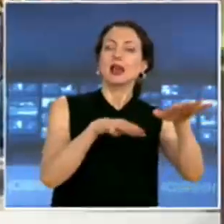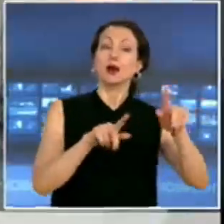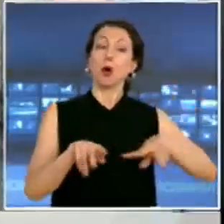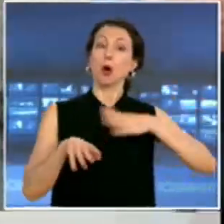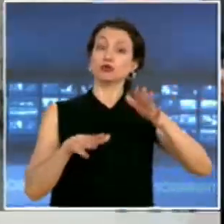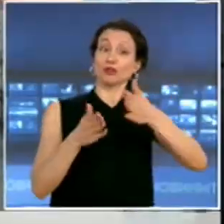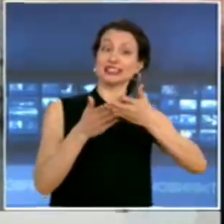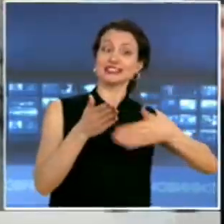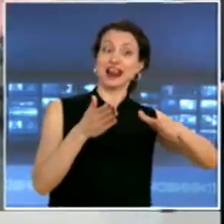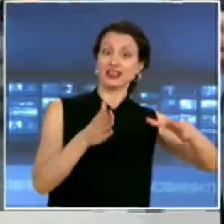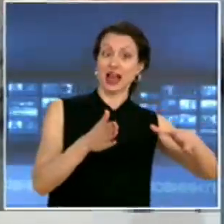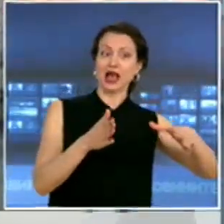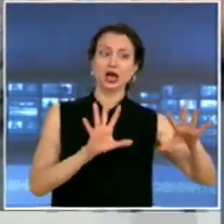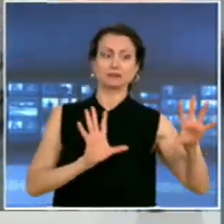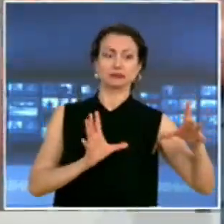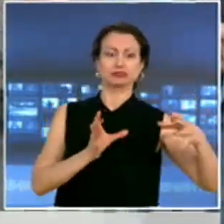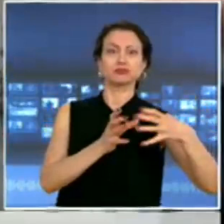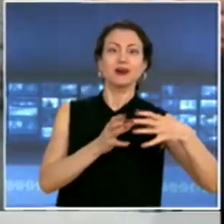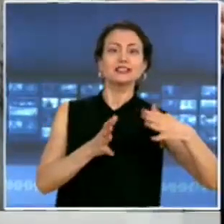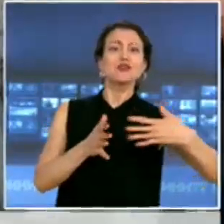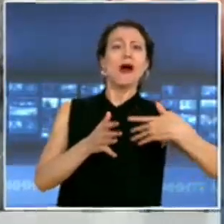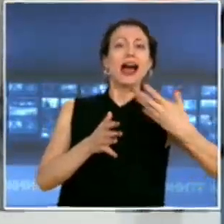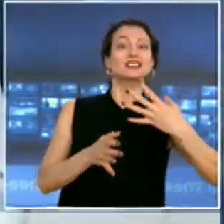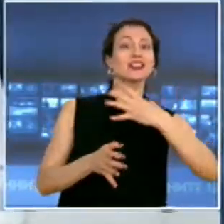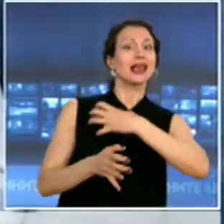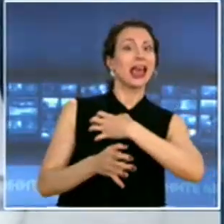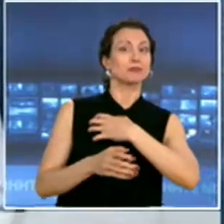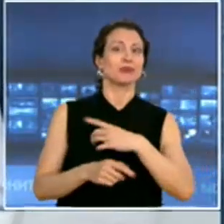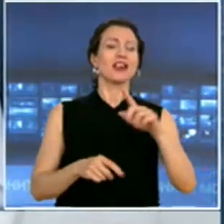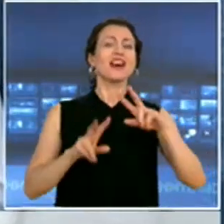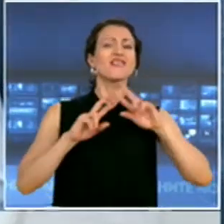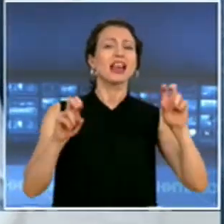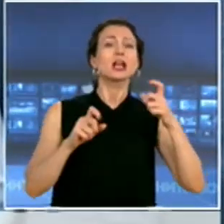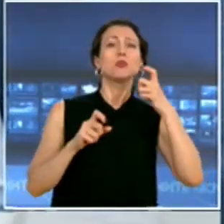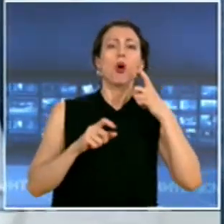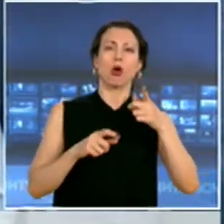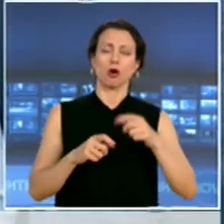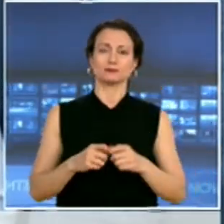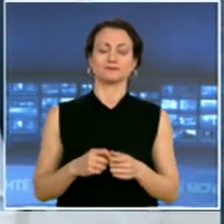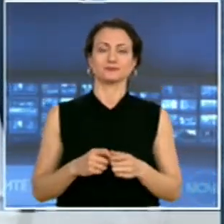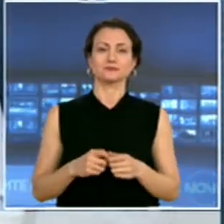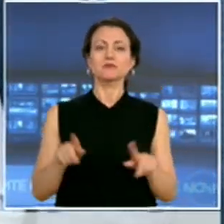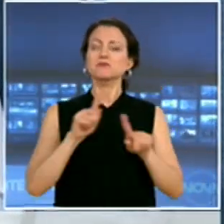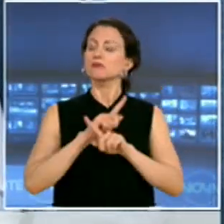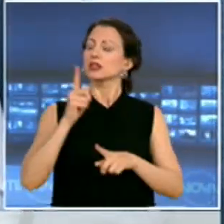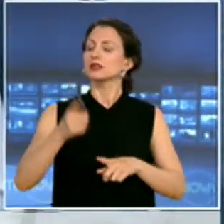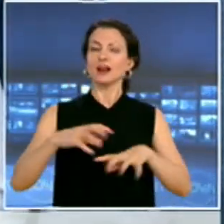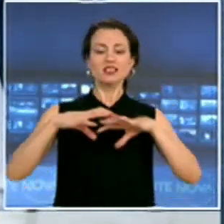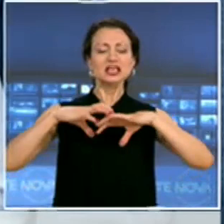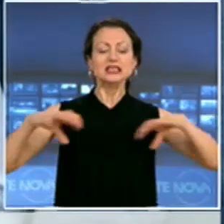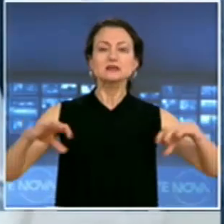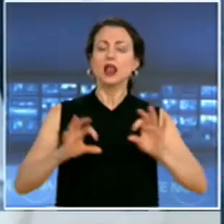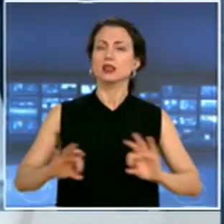ГЕР. Хората! Хората! Хората! Хората! Не трябва да ни разделя ниска. Това е най